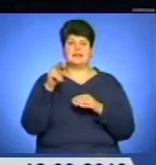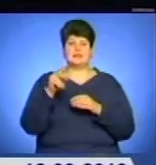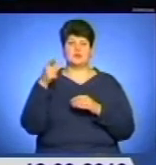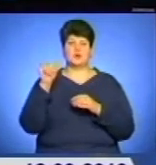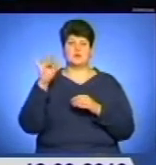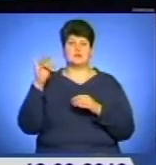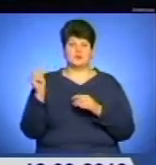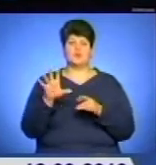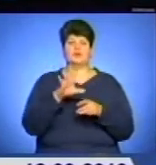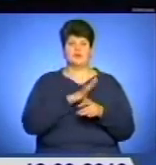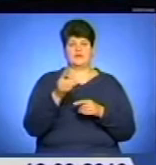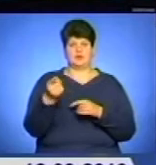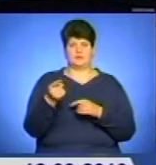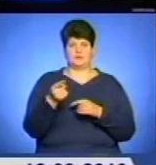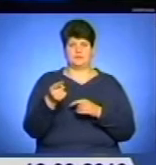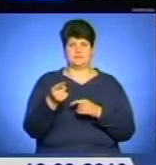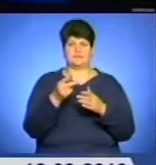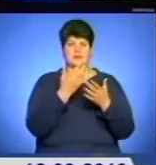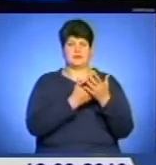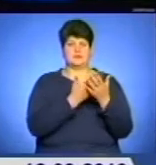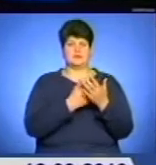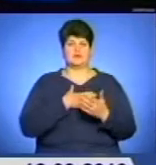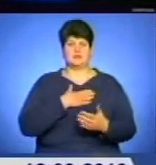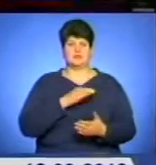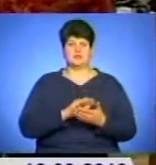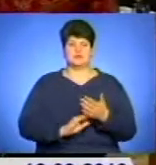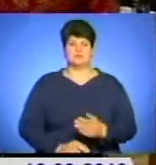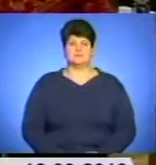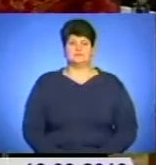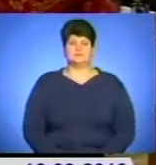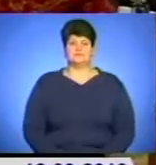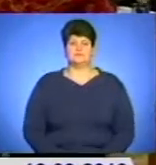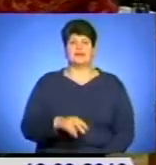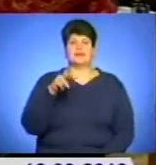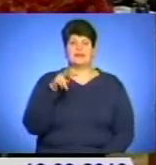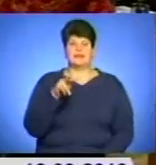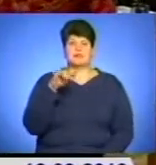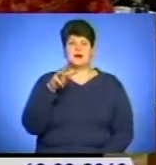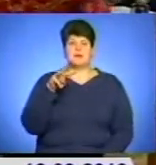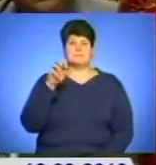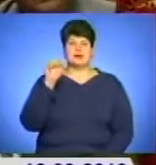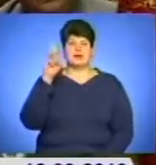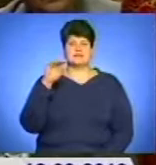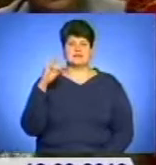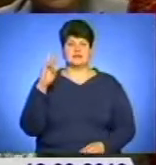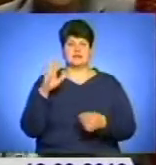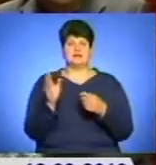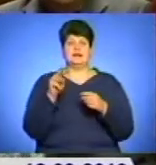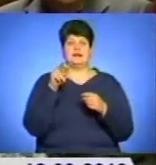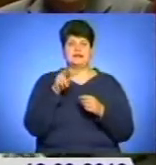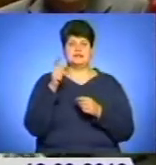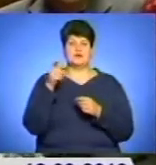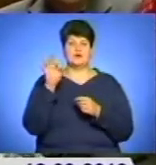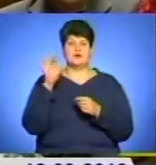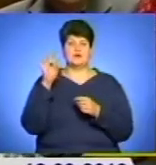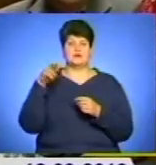Горлицької відбулася у Тернополі. Репортаж наших кореспондентів. Леся Мацьків – сценічний псевдонім Леся Горлицька,